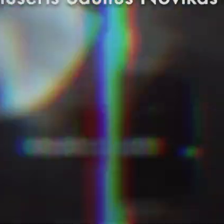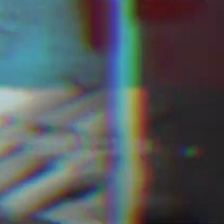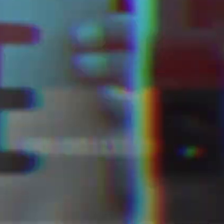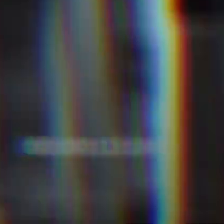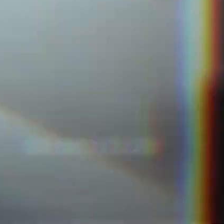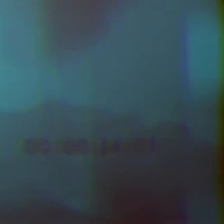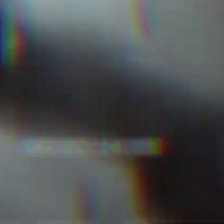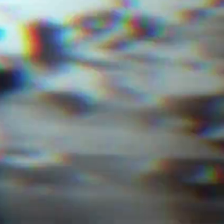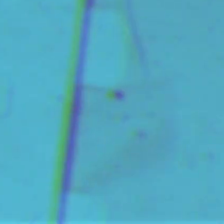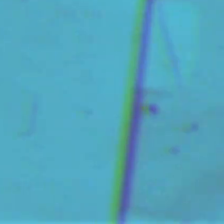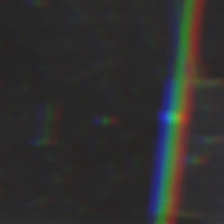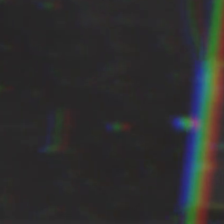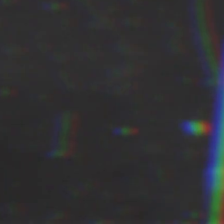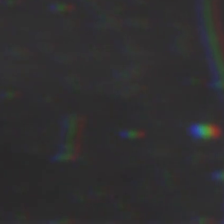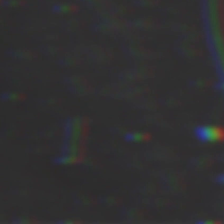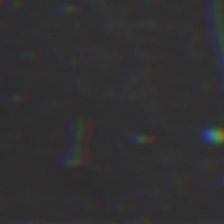Nėjų daį, kaip yra,